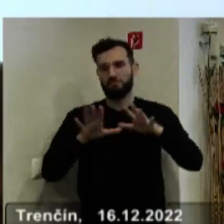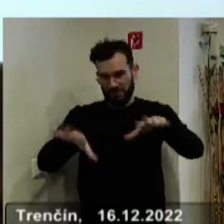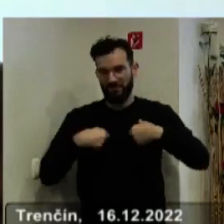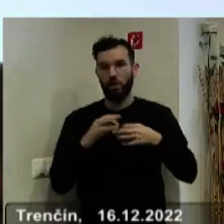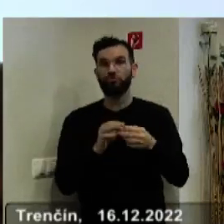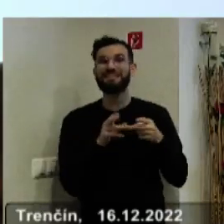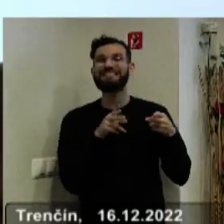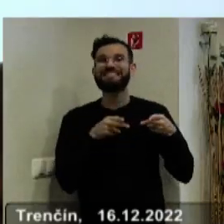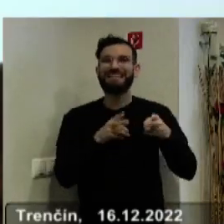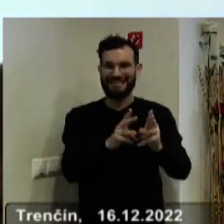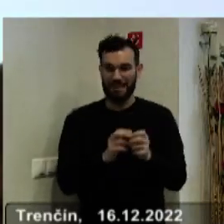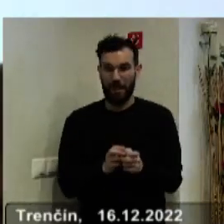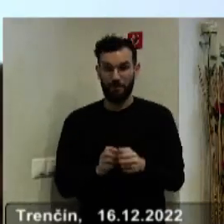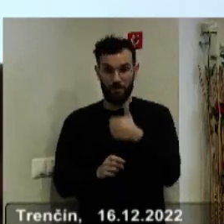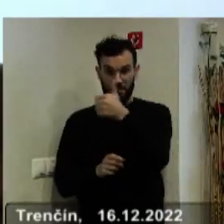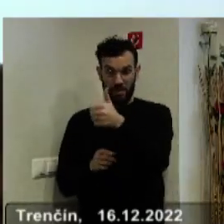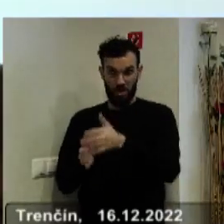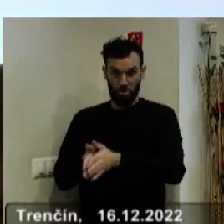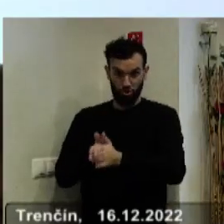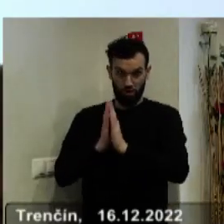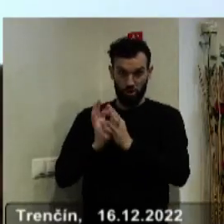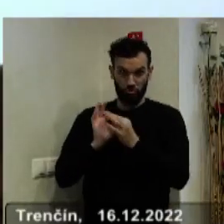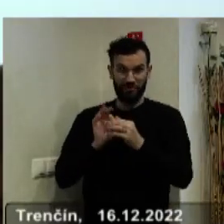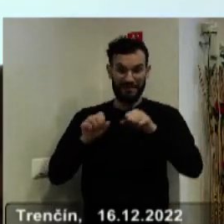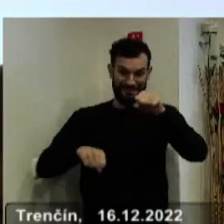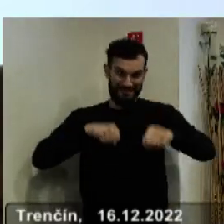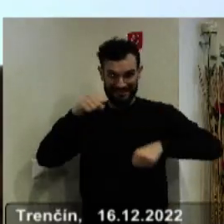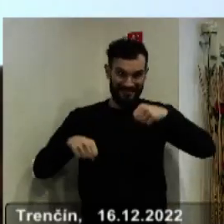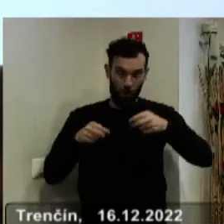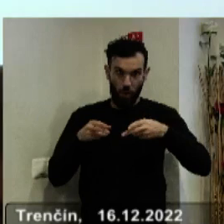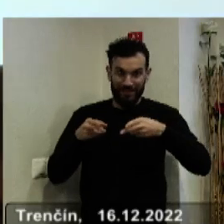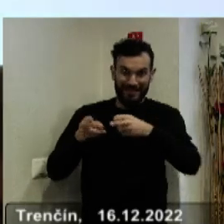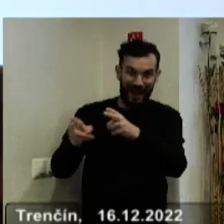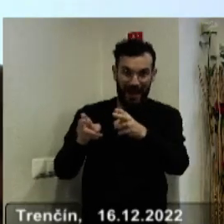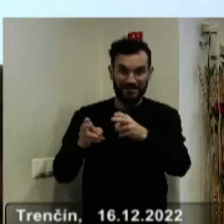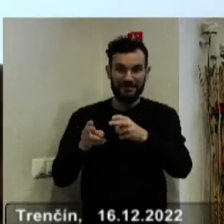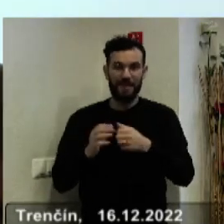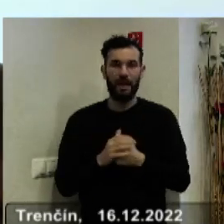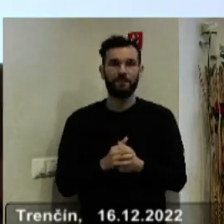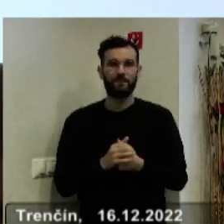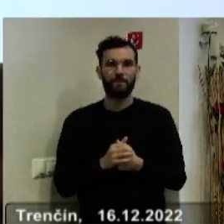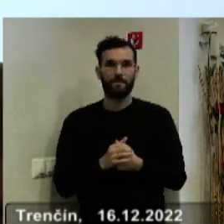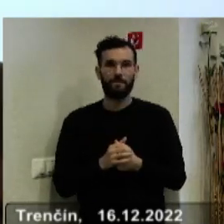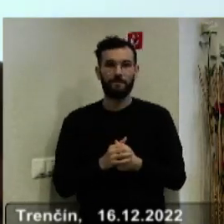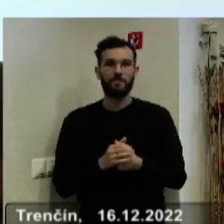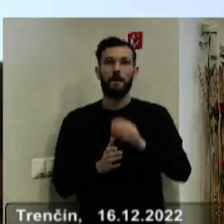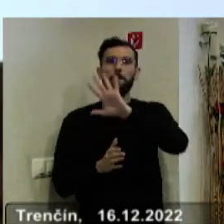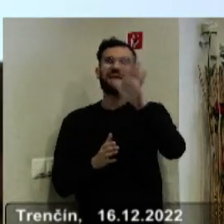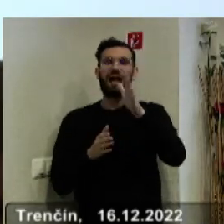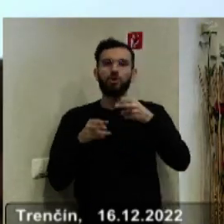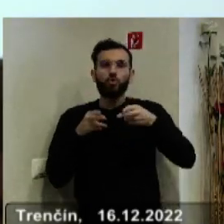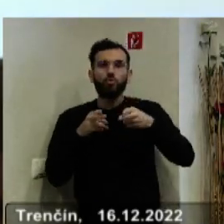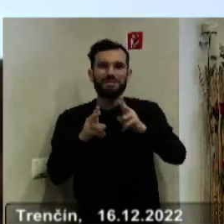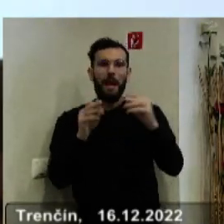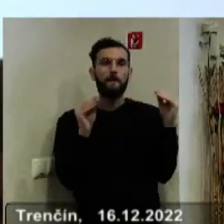na cesty. Jedna žiadosť bola schválená pre cyklotrasu 5. Váška cykla magistrala 5. úsek